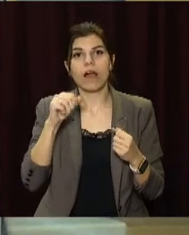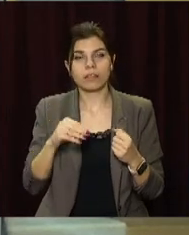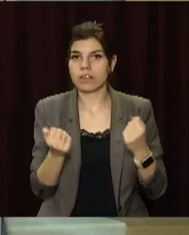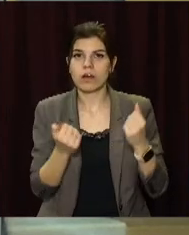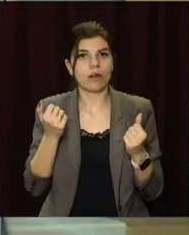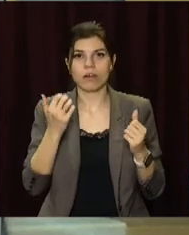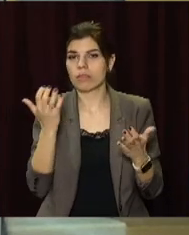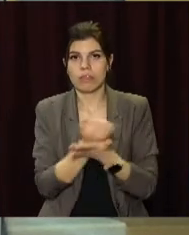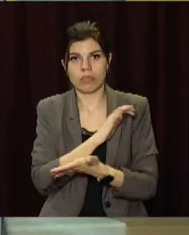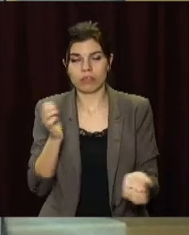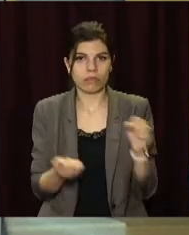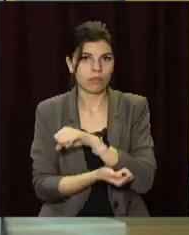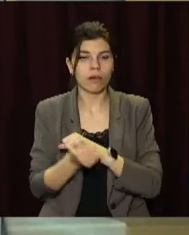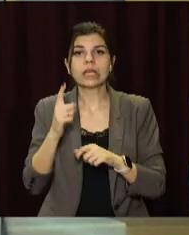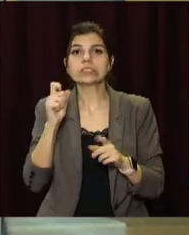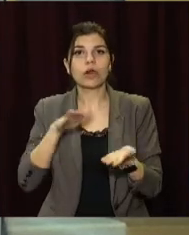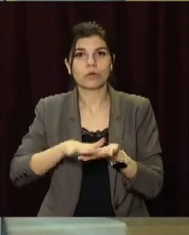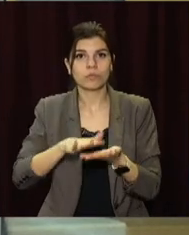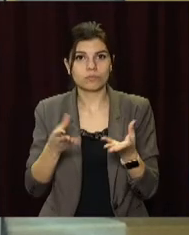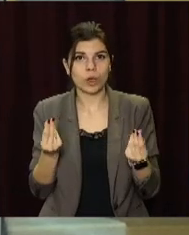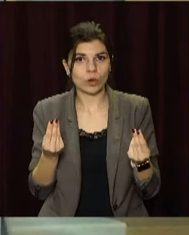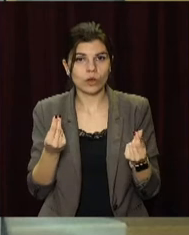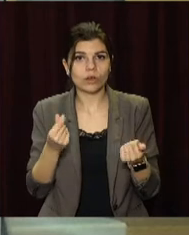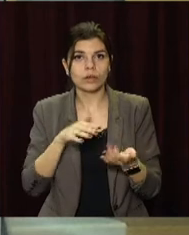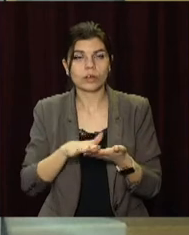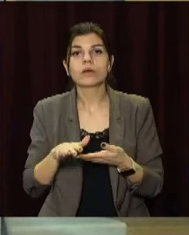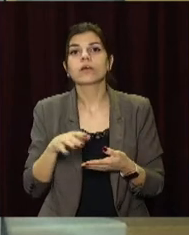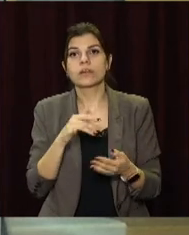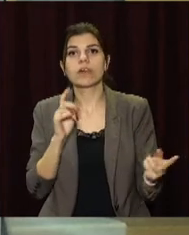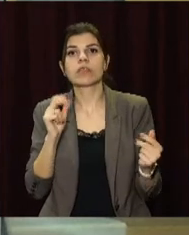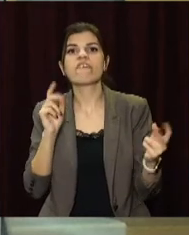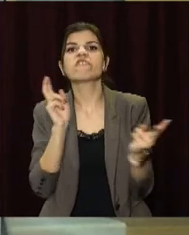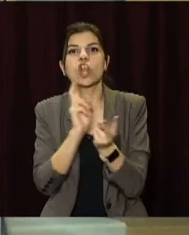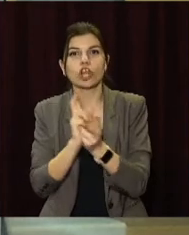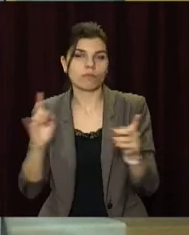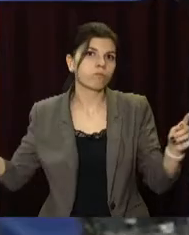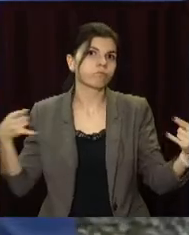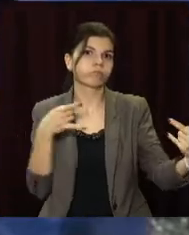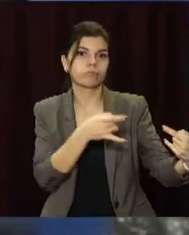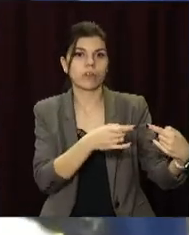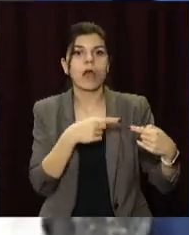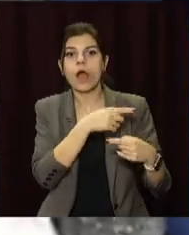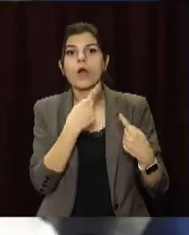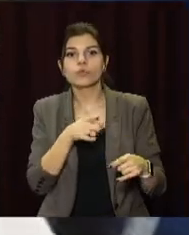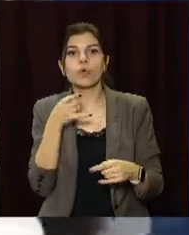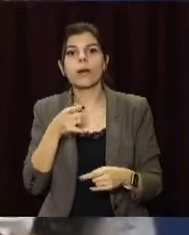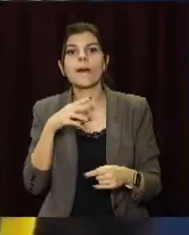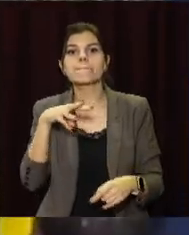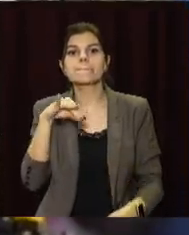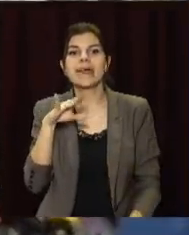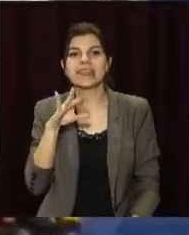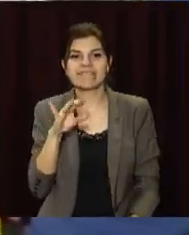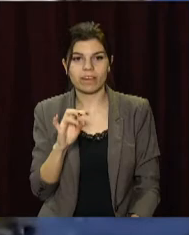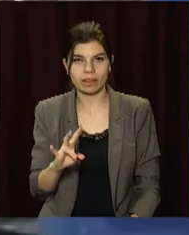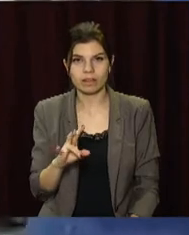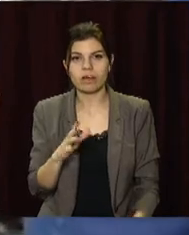впорався з керуванням через ожилиць машину виносило на зустрічну смугу. З іншого боку їхав вантажний міні-вен «Форд».